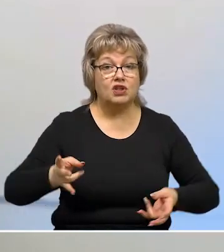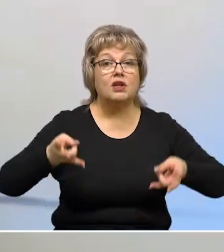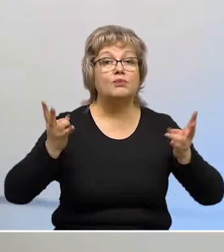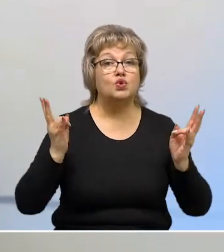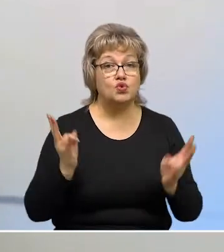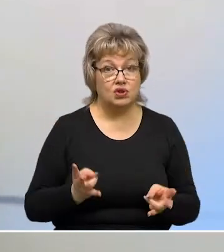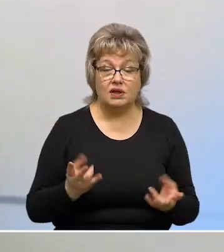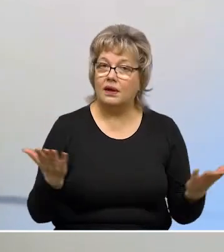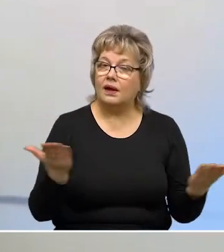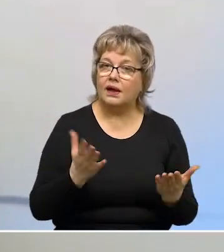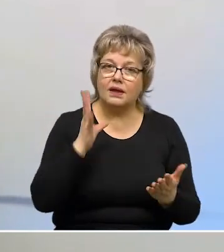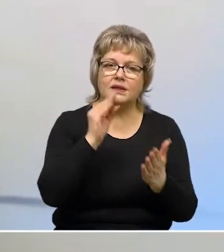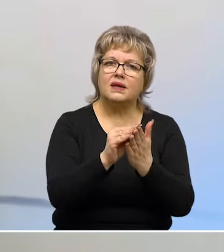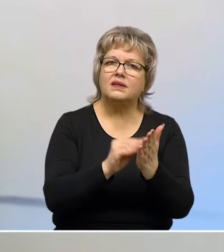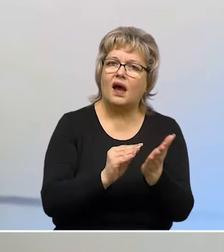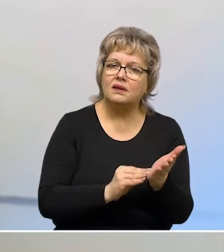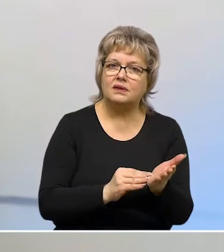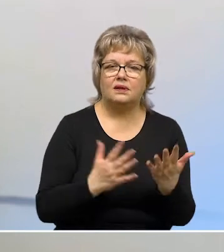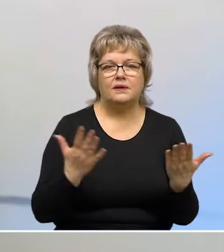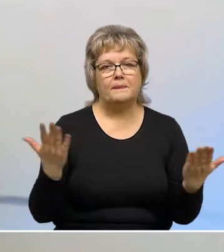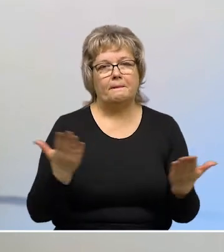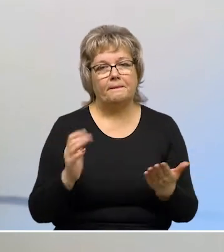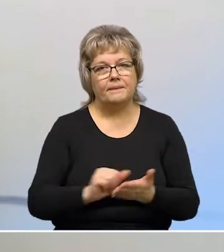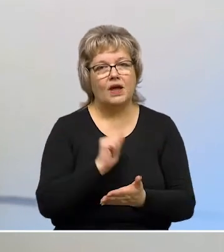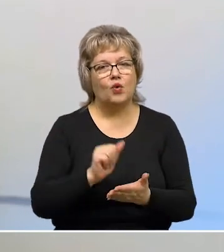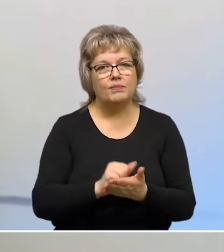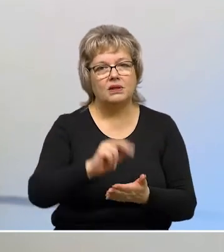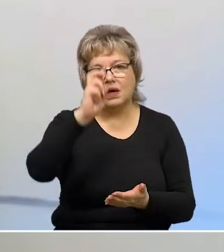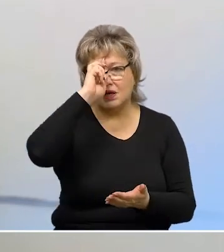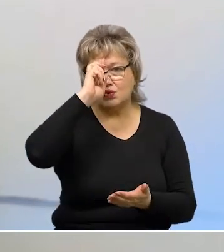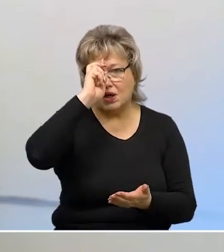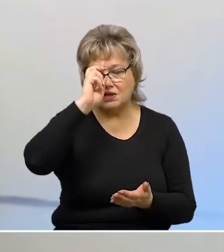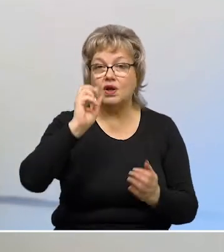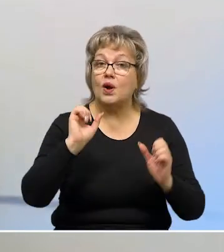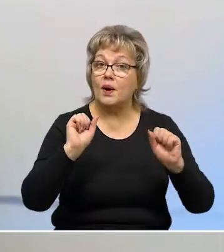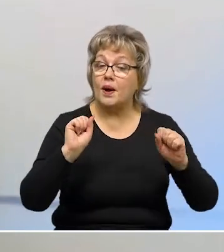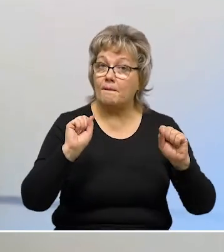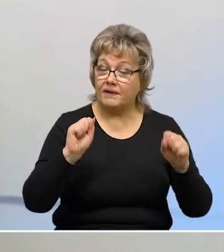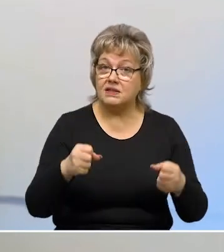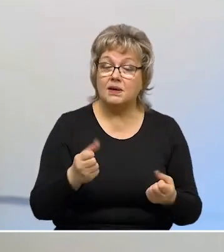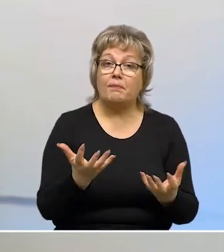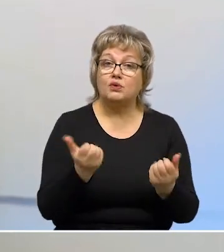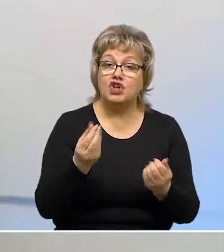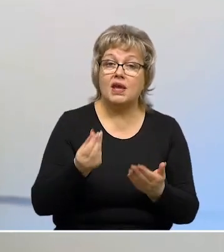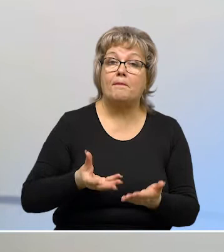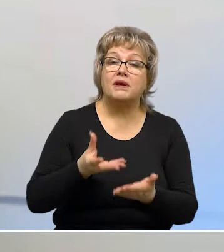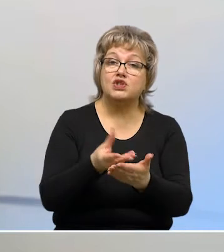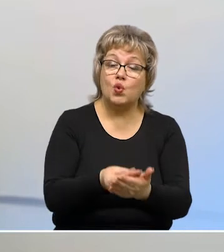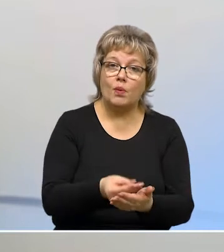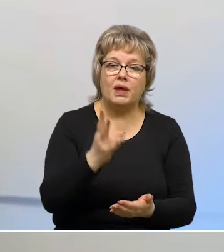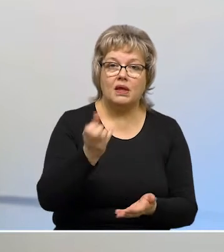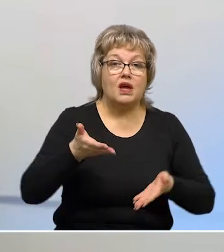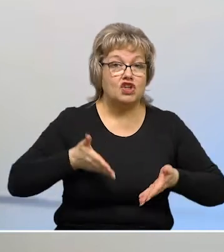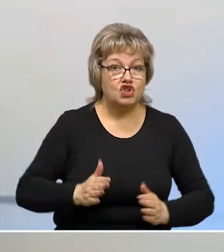гражданам, естественно, нужны какие-то данные, какие-то документы о государственных органах. В конце концов, получение пособий